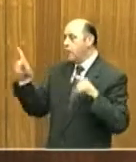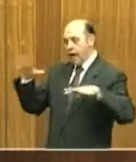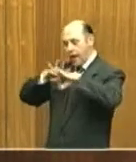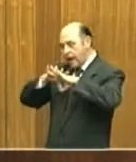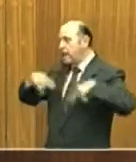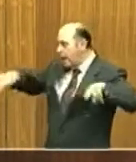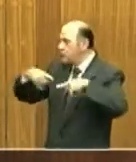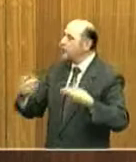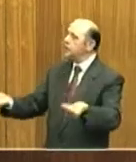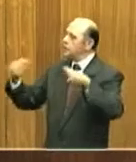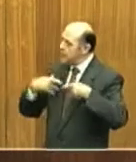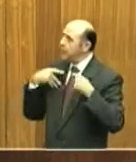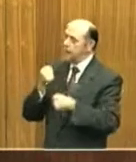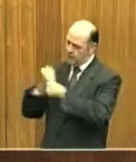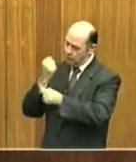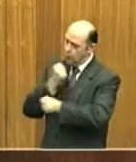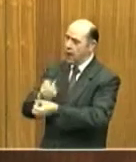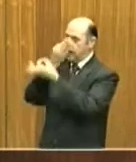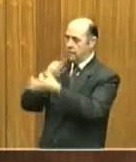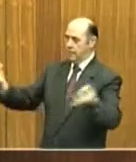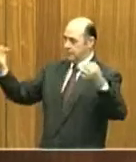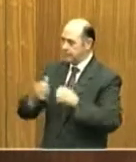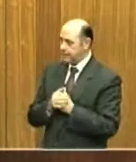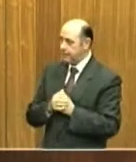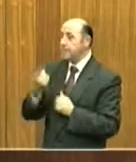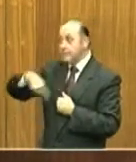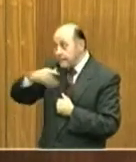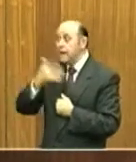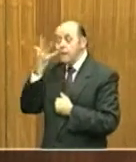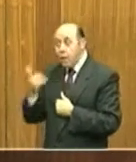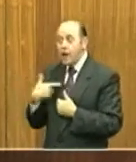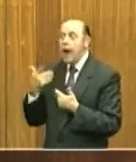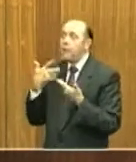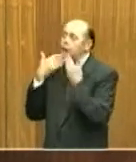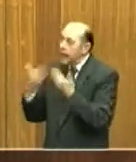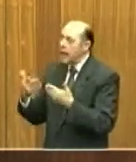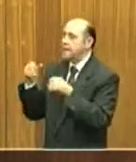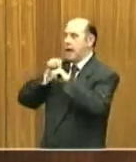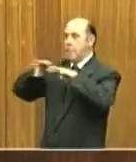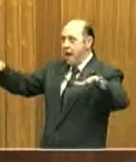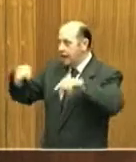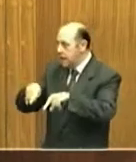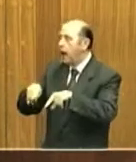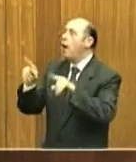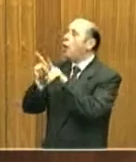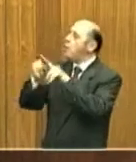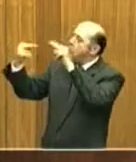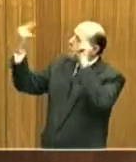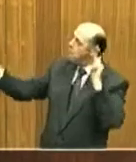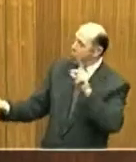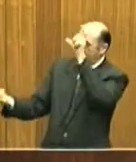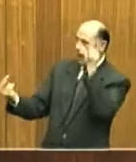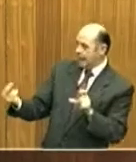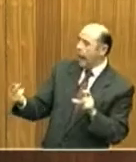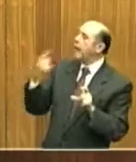realizzare al meglio il nostro lavoro. Vorremmo essere, attraverso i media, un ponte tra l'Italia e chi parla